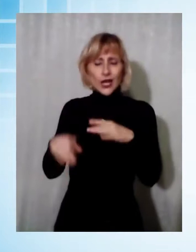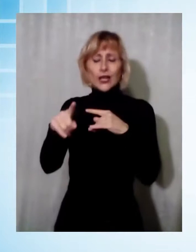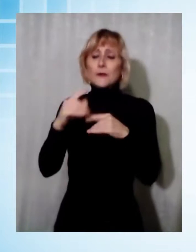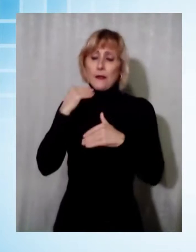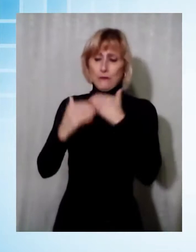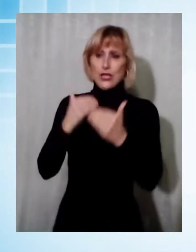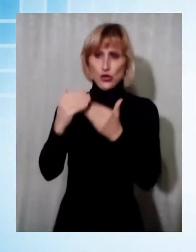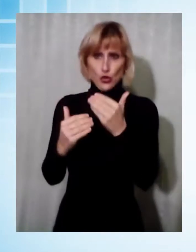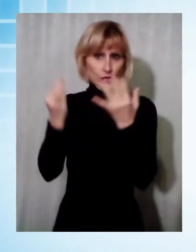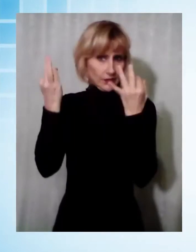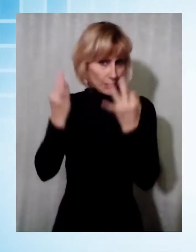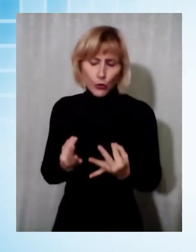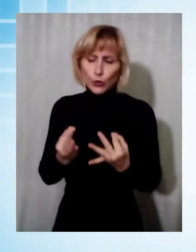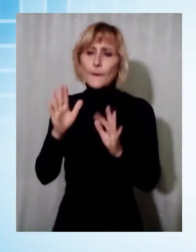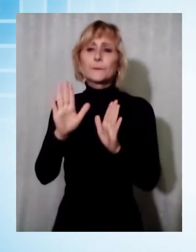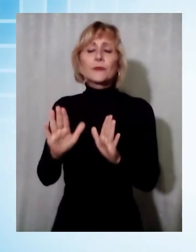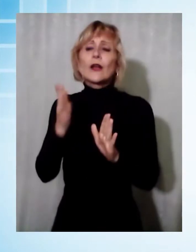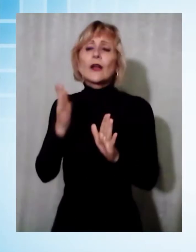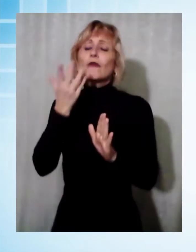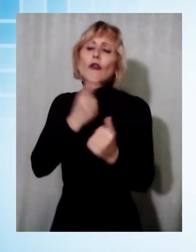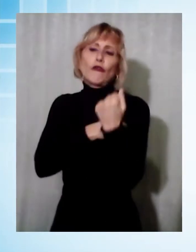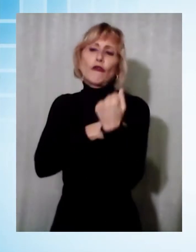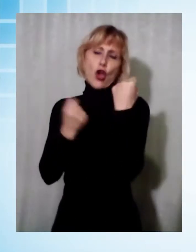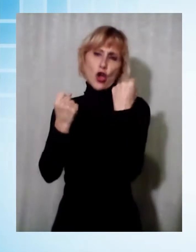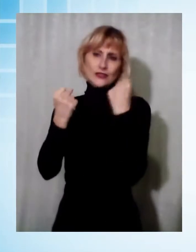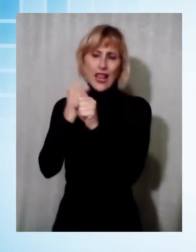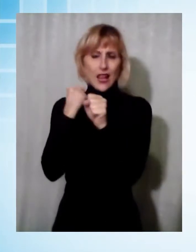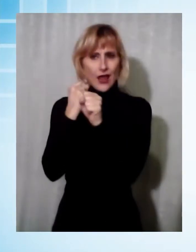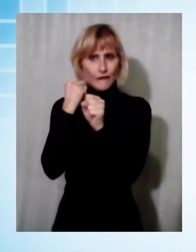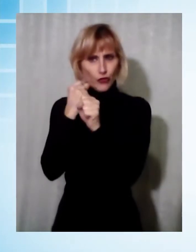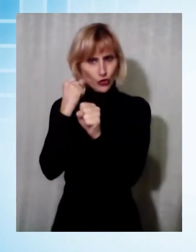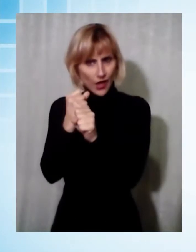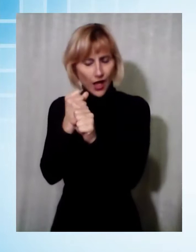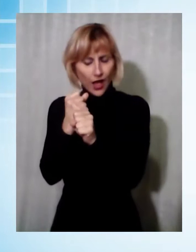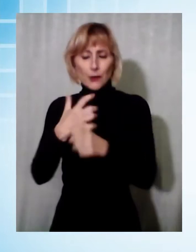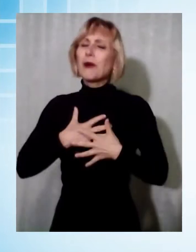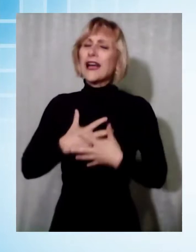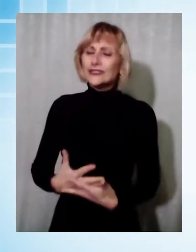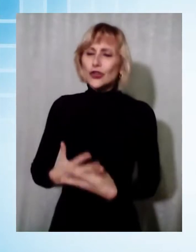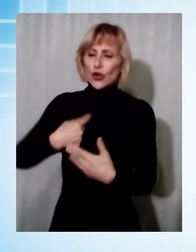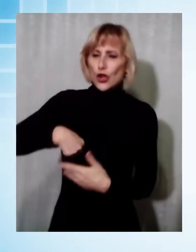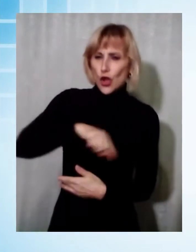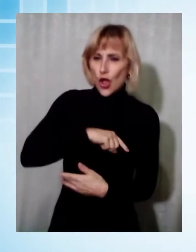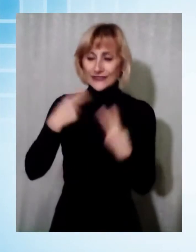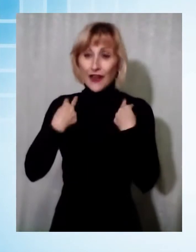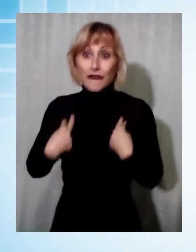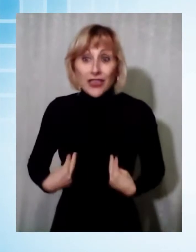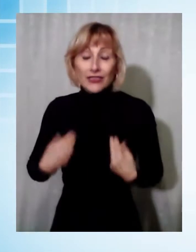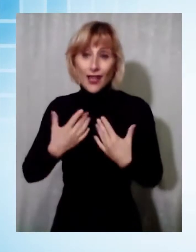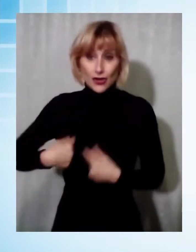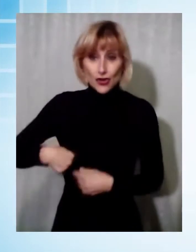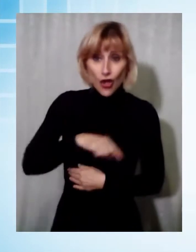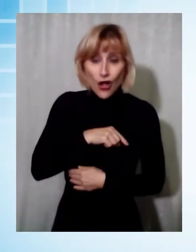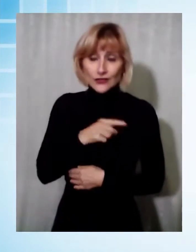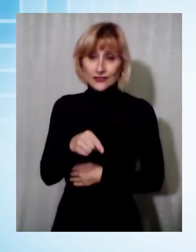dobbiamo avere la forza di lavorare. Insomma, è la nostra passione, è nostra vita. Non è solamente un fatto economico, ma c'è qualcosa